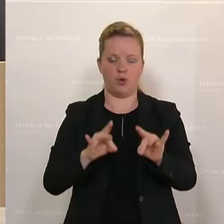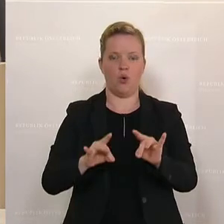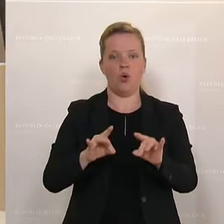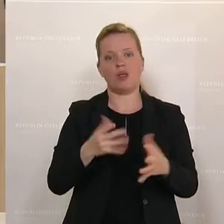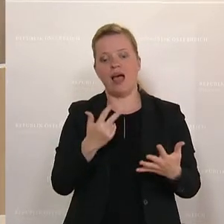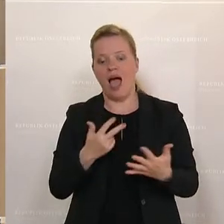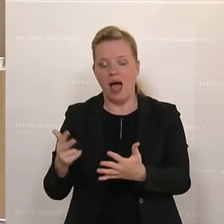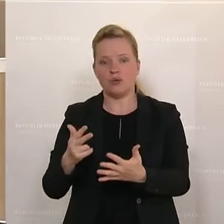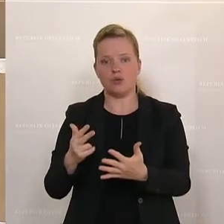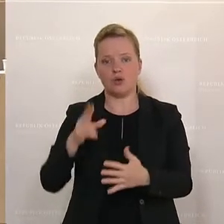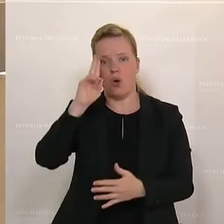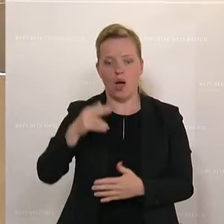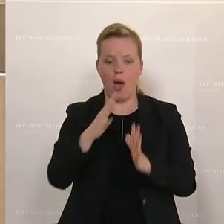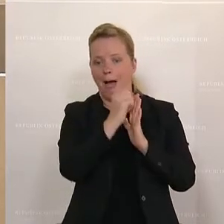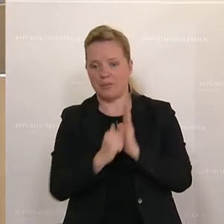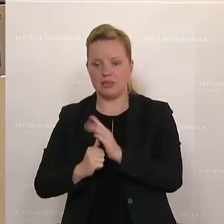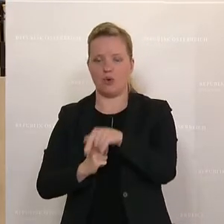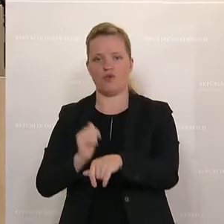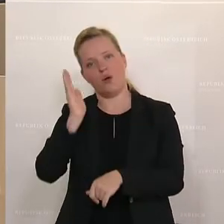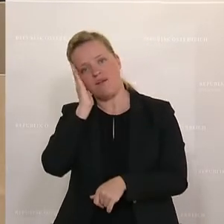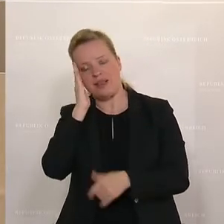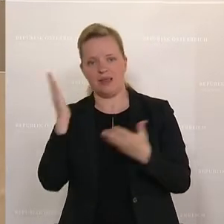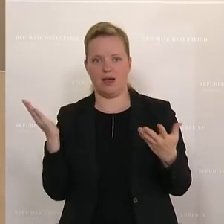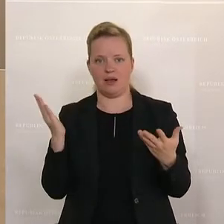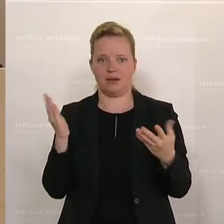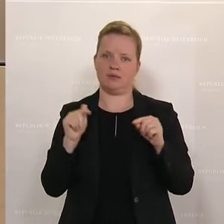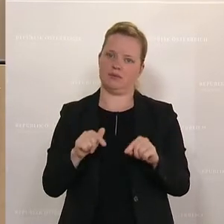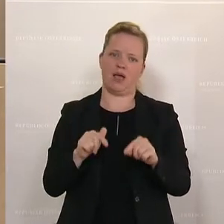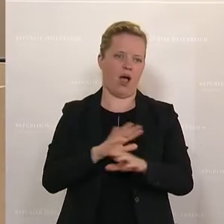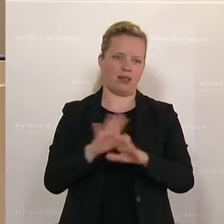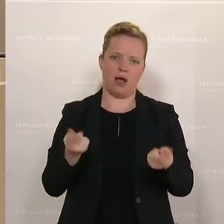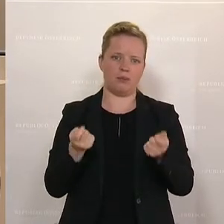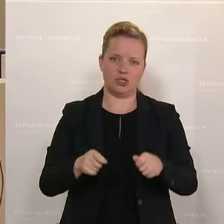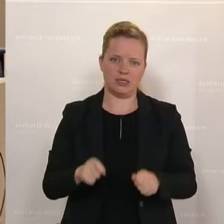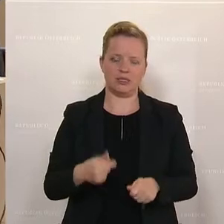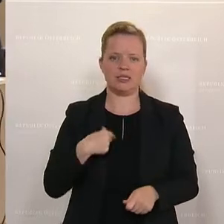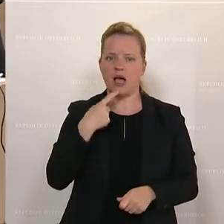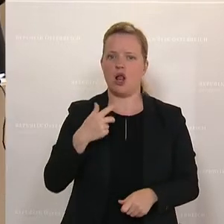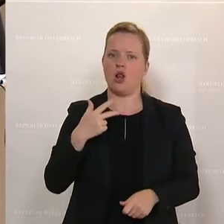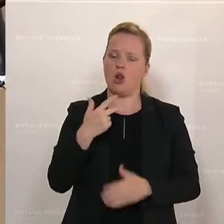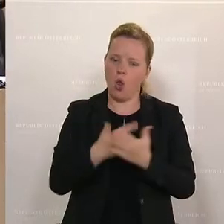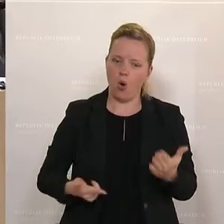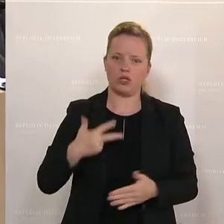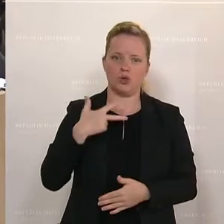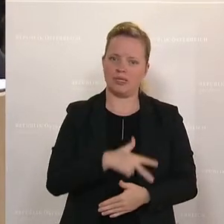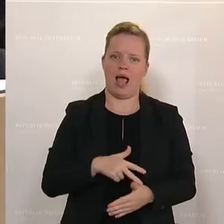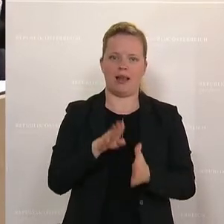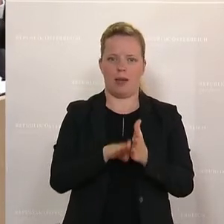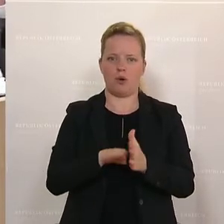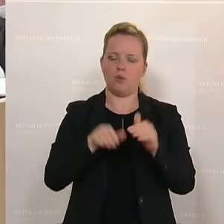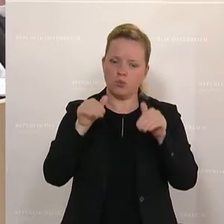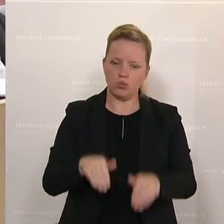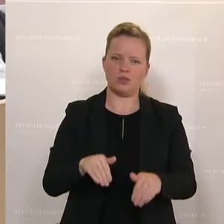Euro fürs Quartier ab. Das beschließen Sie heute alles. Und ich sage Ihnen, Lohn- und Sozialdumping muss man bei der Wurzel